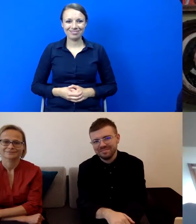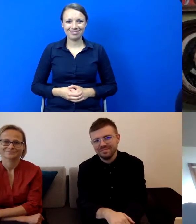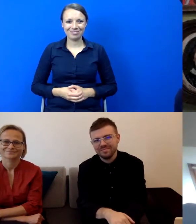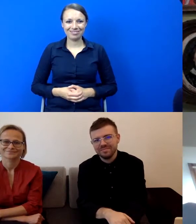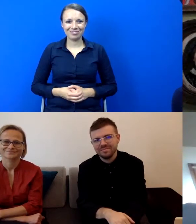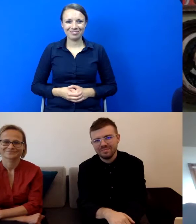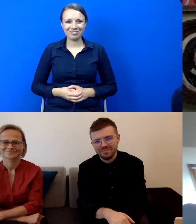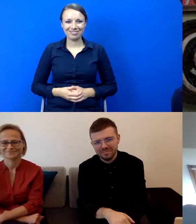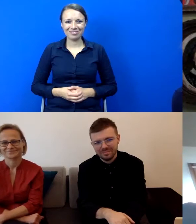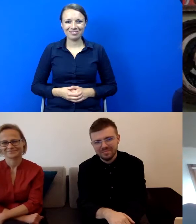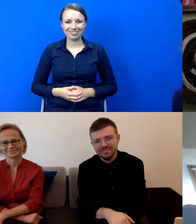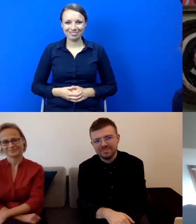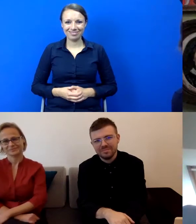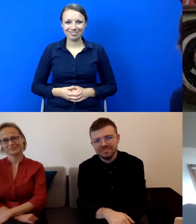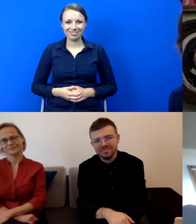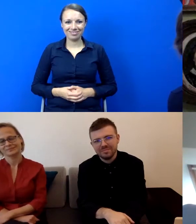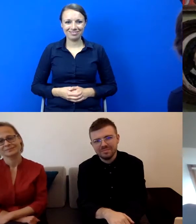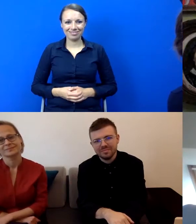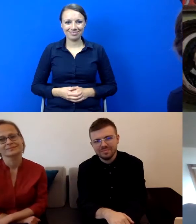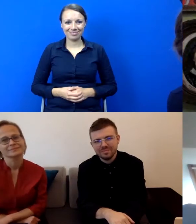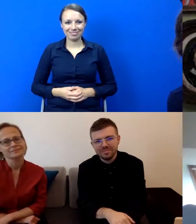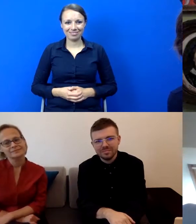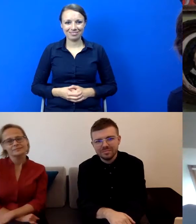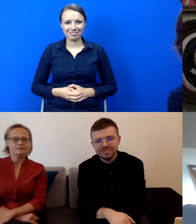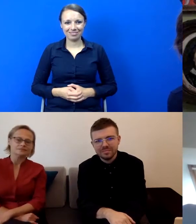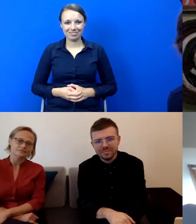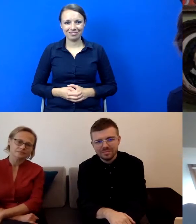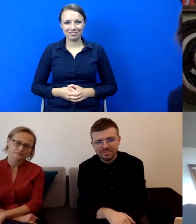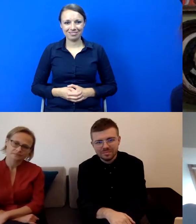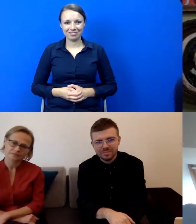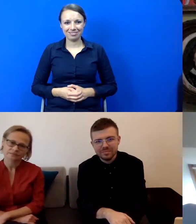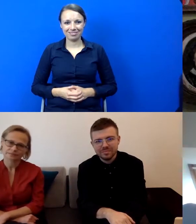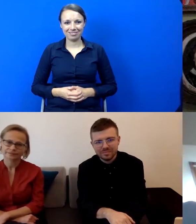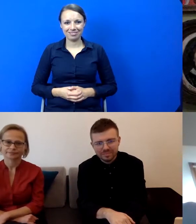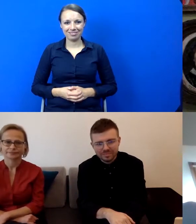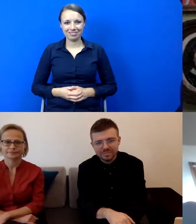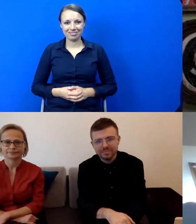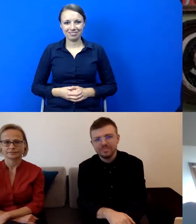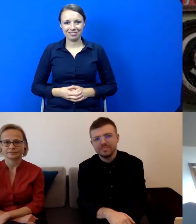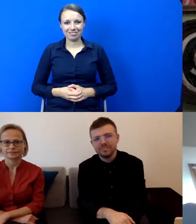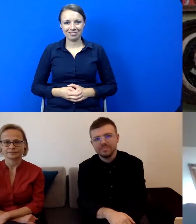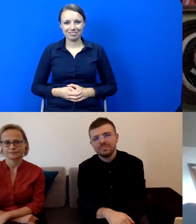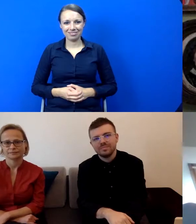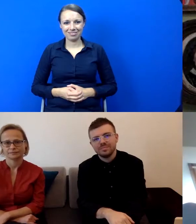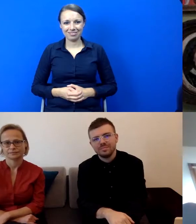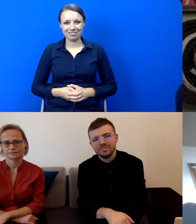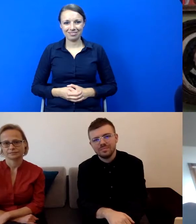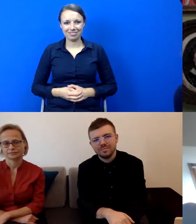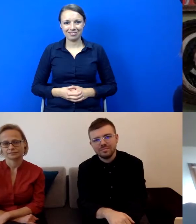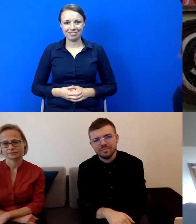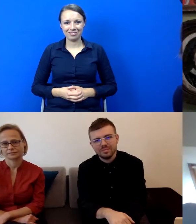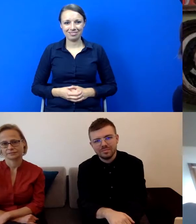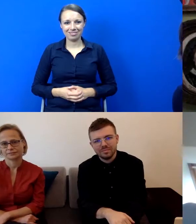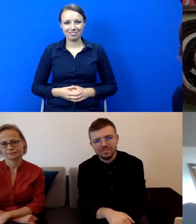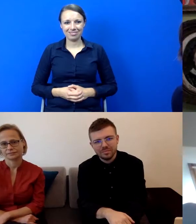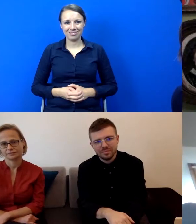Super, bardzo dziękuję. Też chciałbym wszystkim, wszystkich widzów, wszystkim widzów powiedzieć,